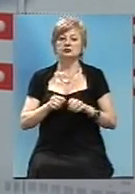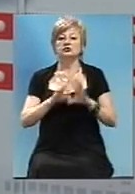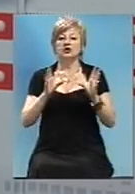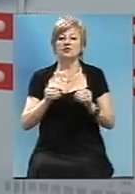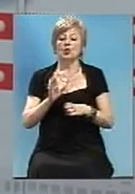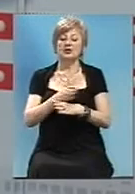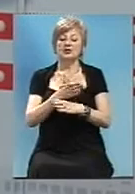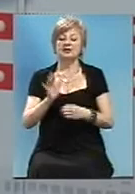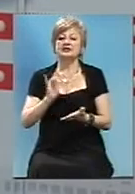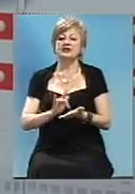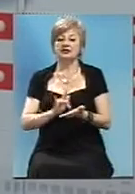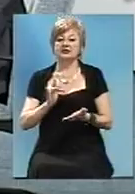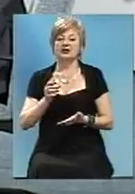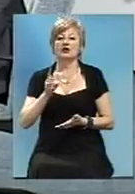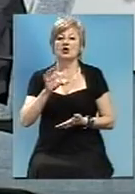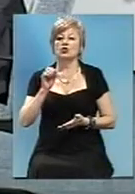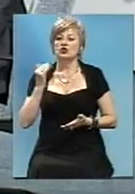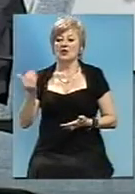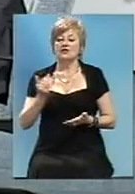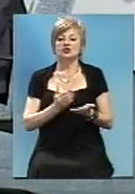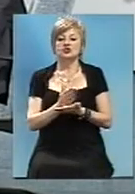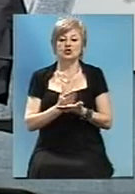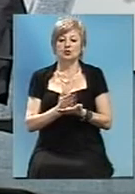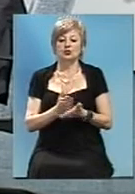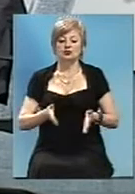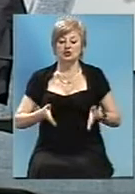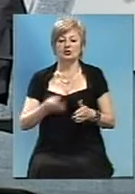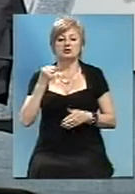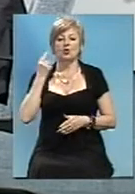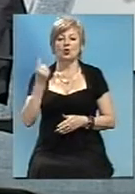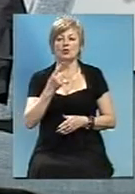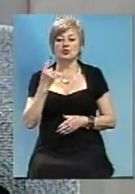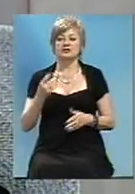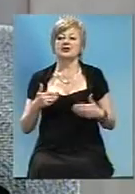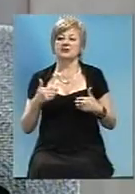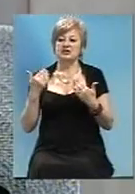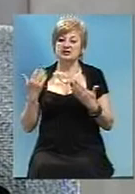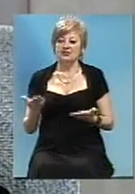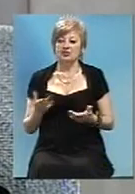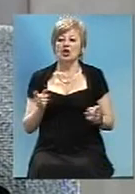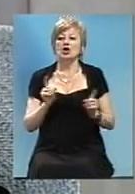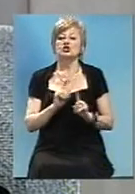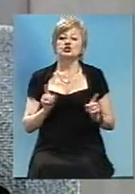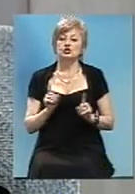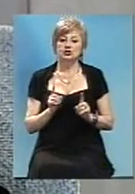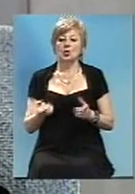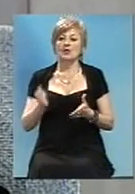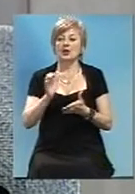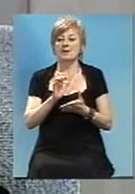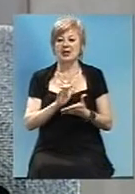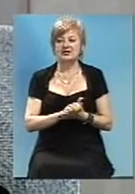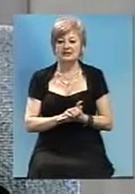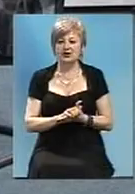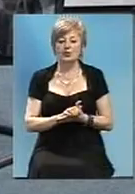децентралізації Андрій Івко, начальник служби автодоріг у Запорізькій області. Мої вам вітання. Для того, аби познайомити